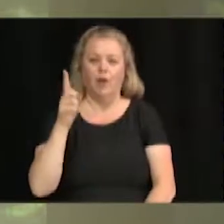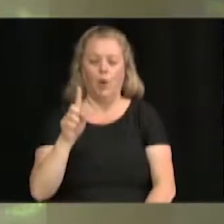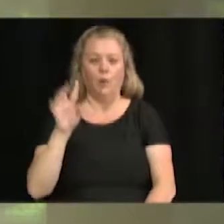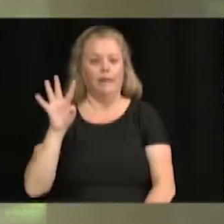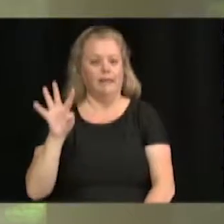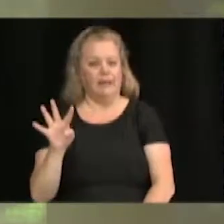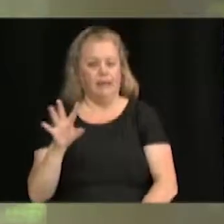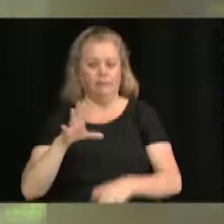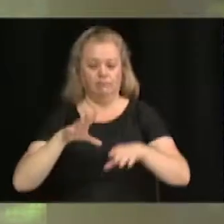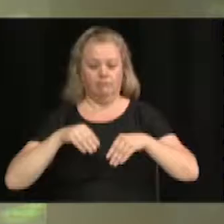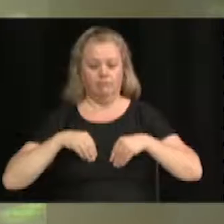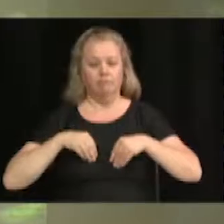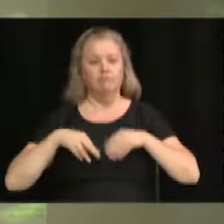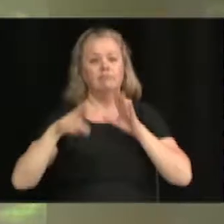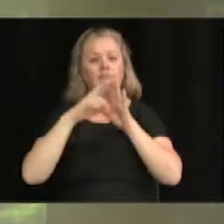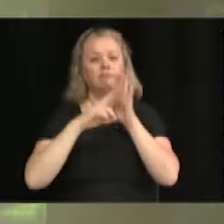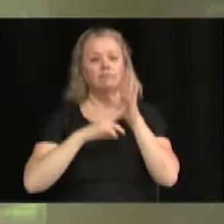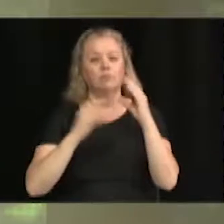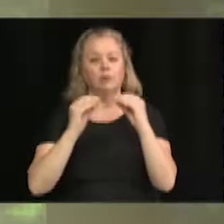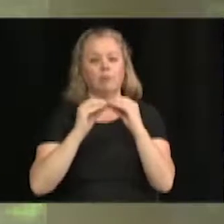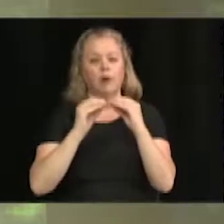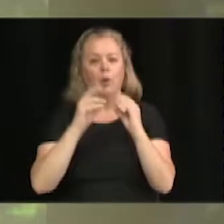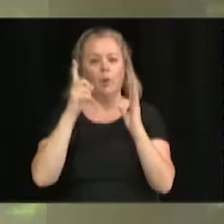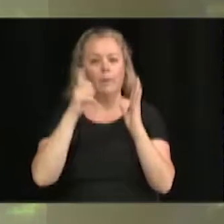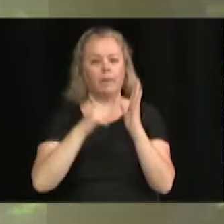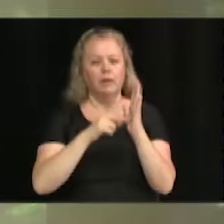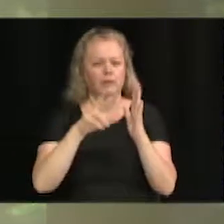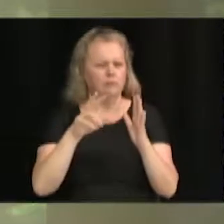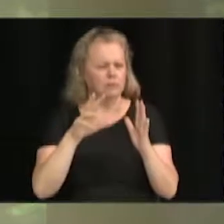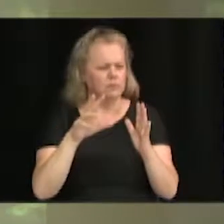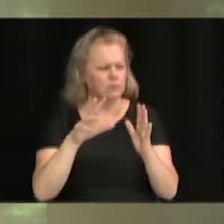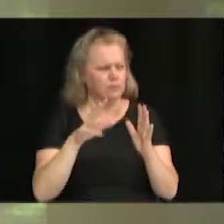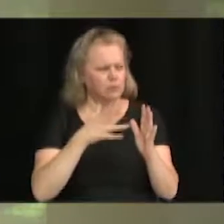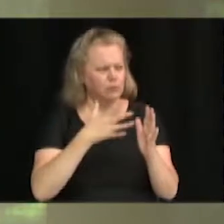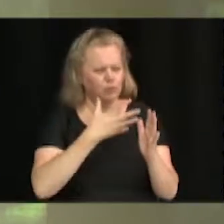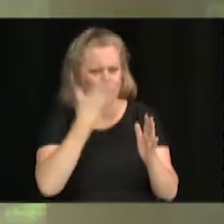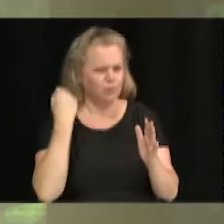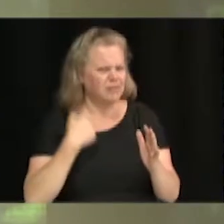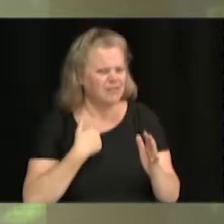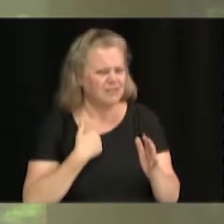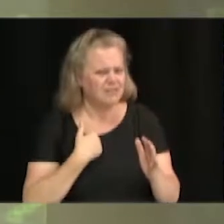du règlement numéro 1300. J'ai oublié un, Non.